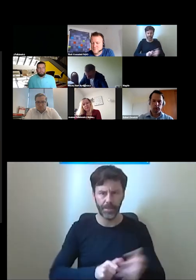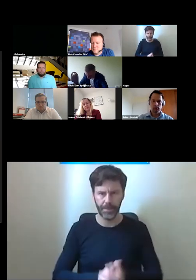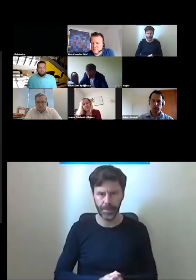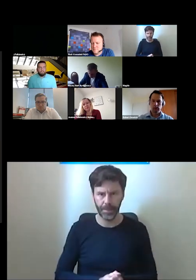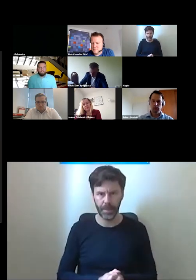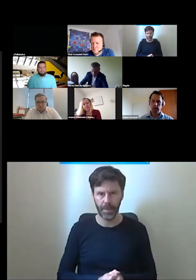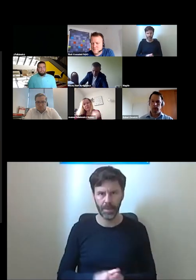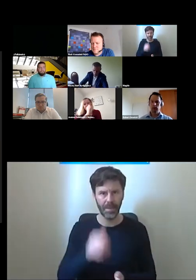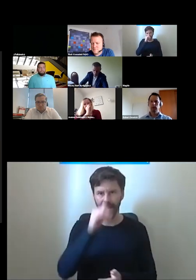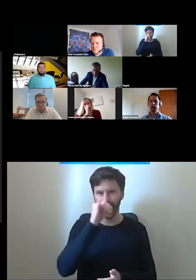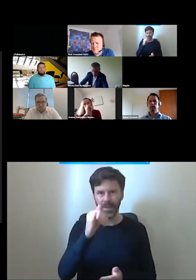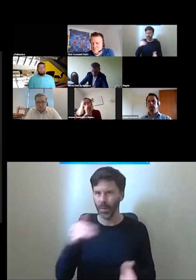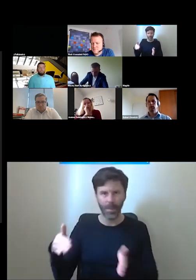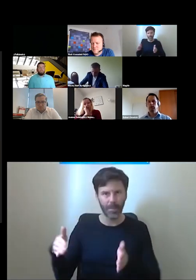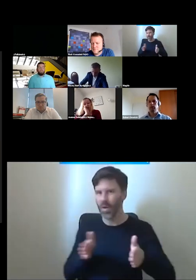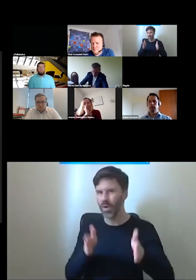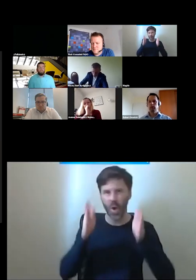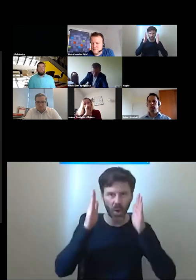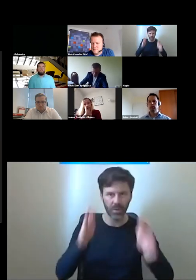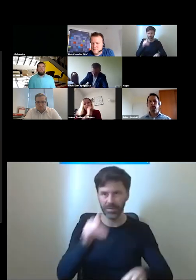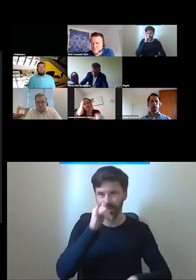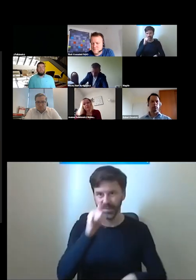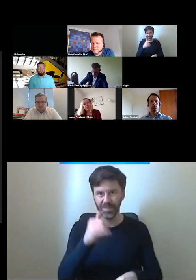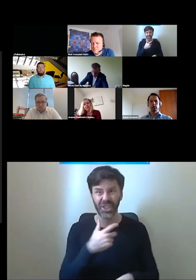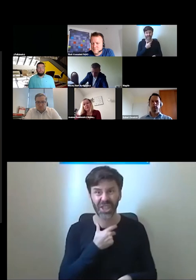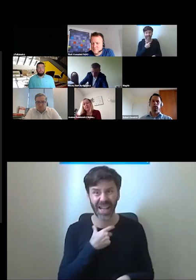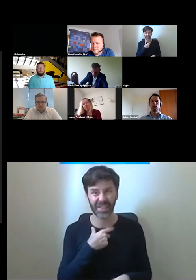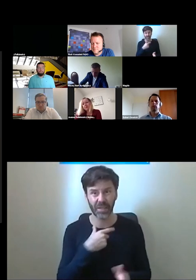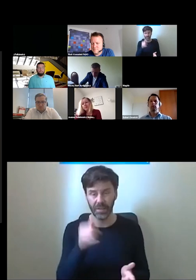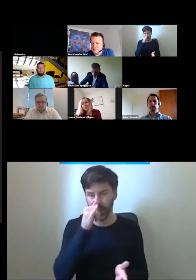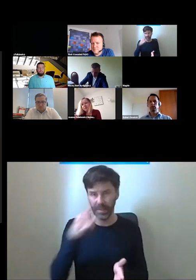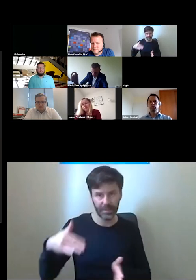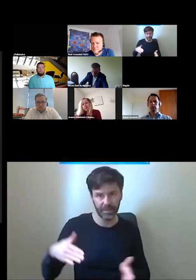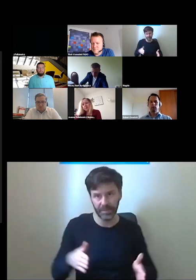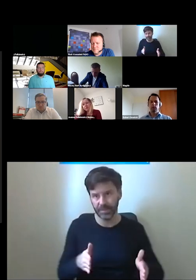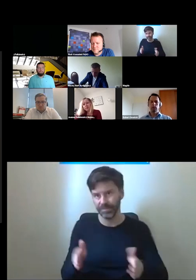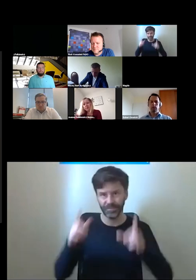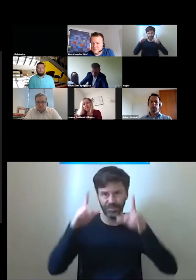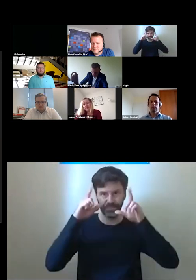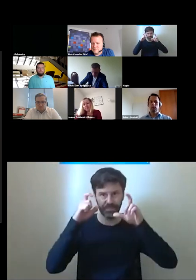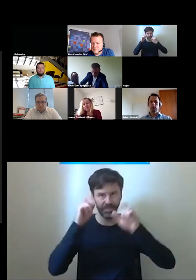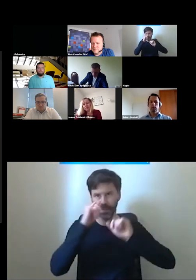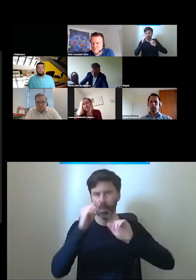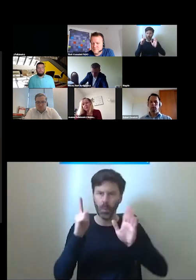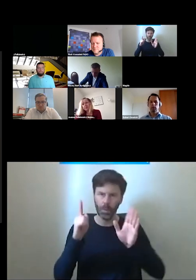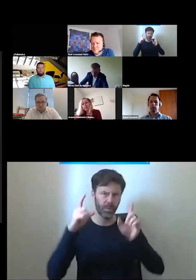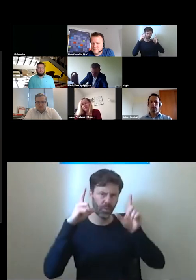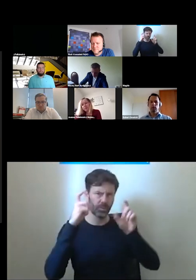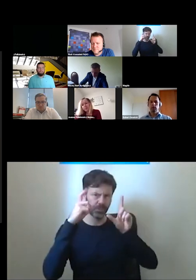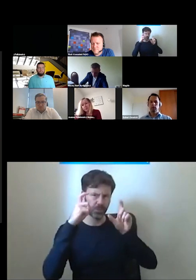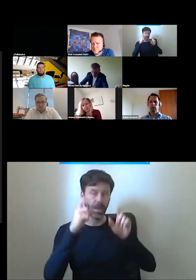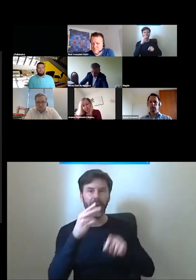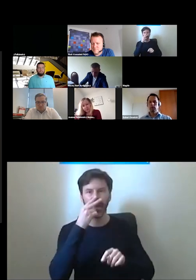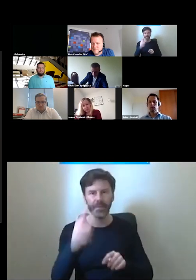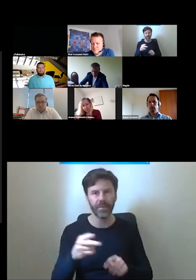dlatego że tam jest mało miejsca i mi się nie mieściło w kadrze ale tak naprawdę to jest wszystko na